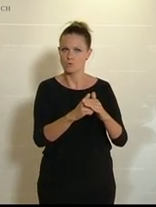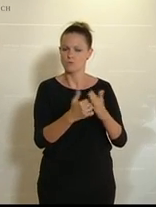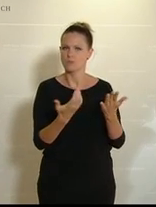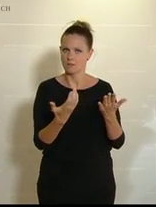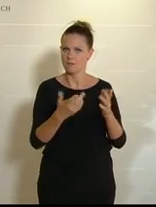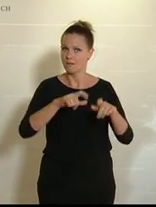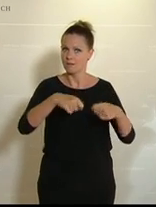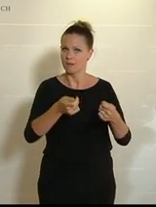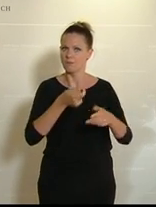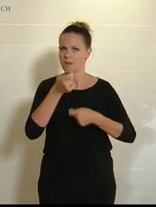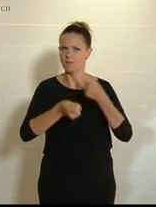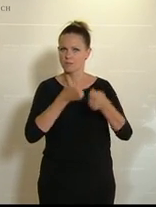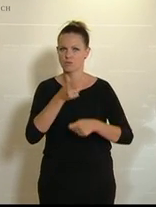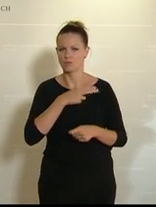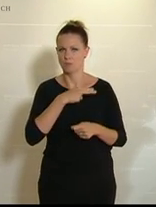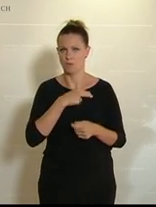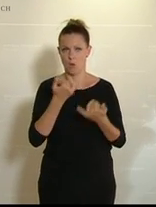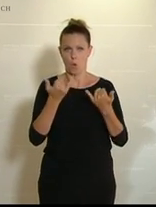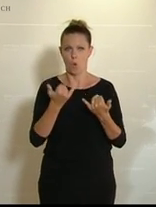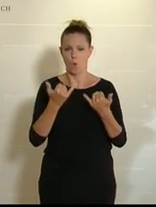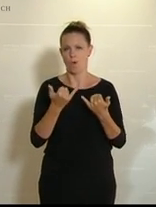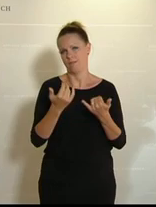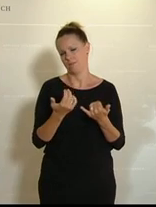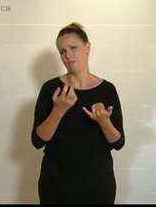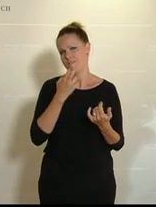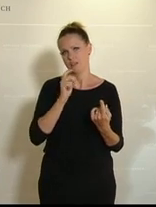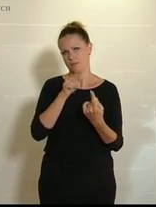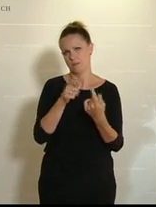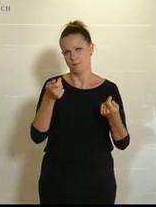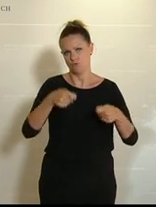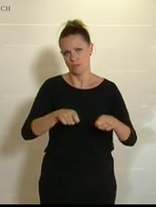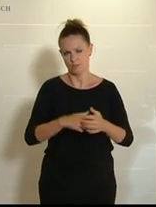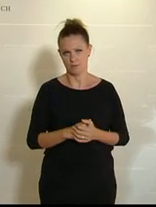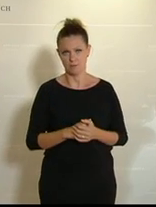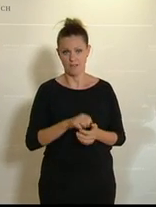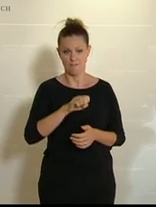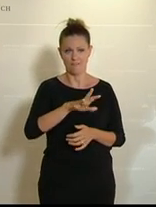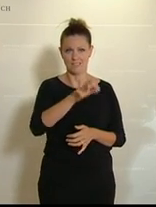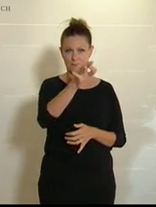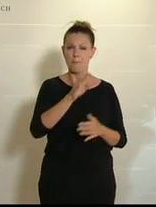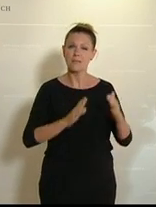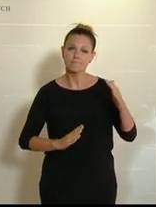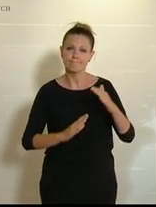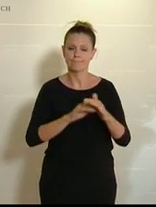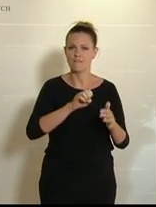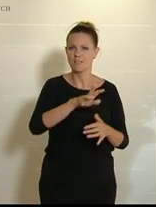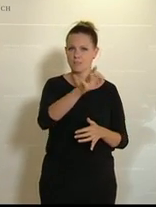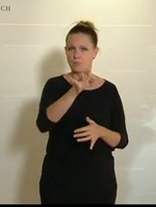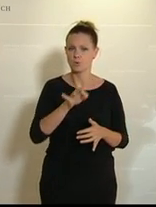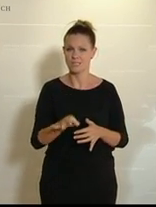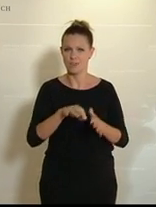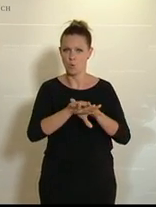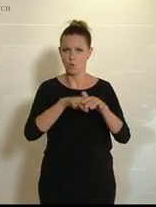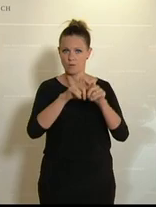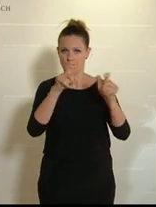gibt es die Investitionsprämie, die wir heute beschließen wollen. 14 Prozent, bis zu 14 Prozent bekommen